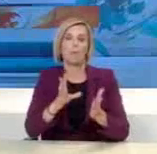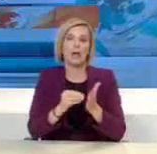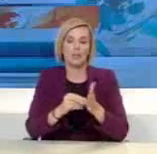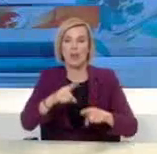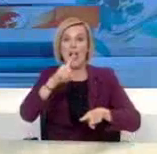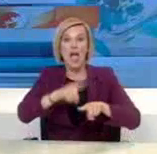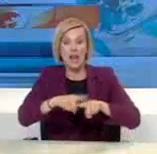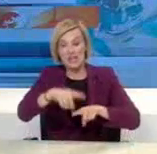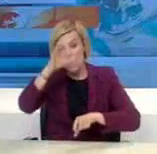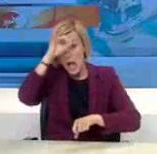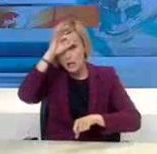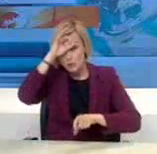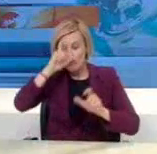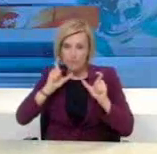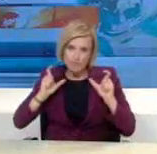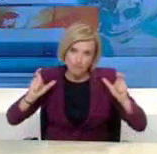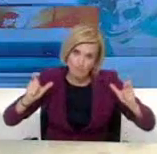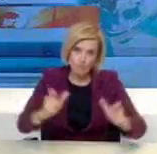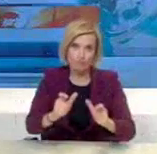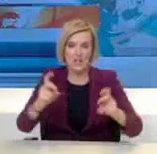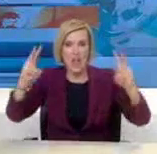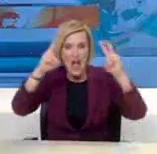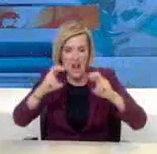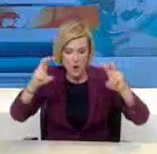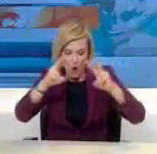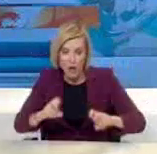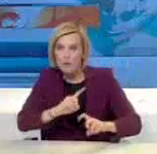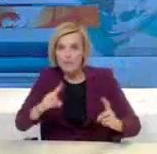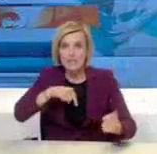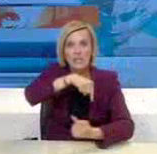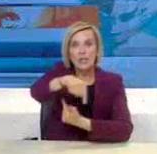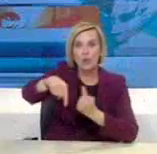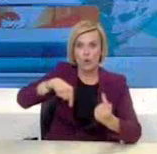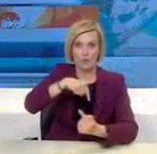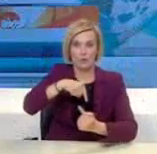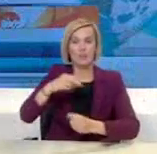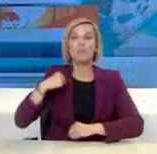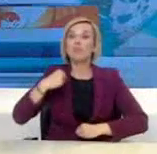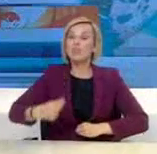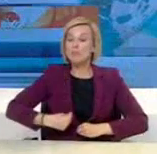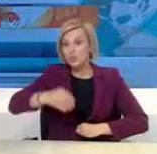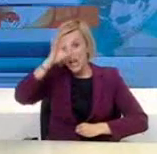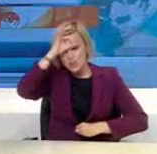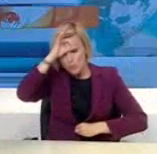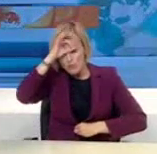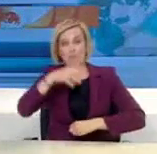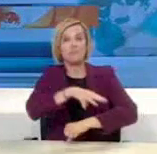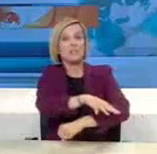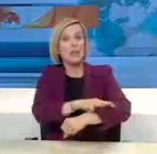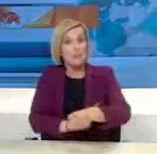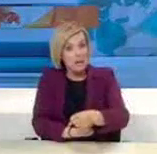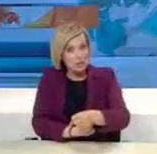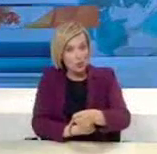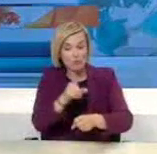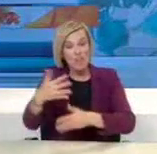είναι επιφορτισμένη με τους ελέγχους στην κίνηση των πολιτών. Επιπλέον, η δημοτική αστυνομία, οι λιμενικές αρχές στην